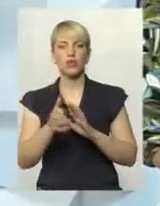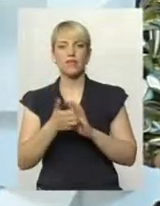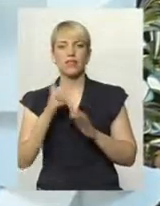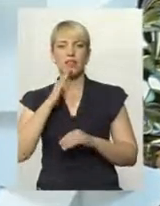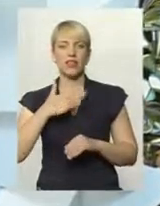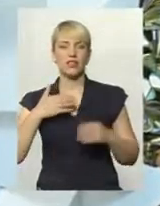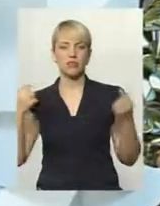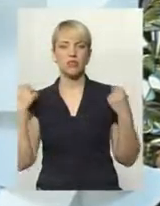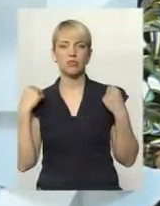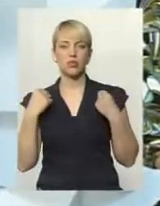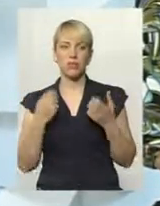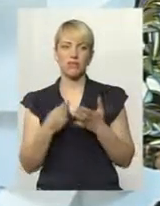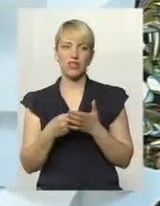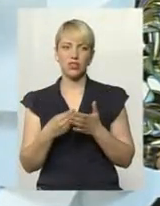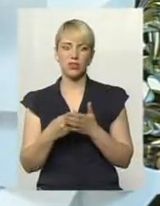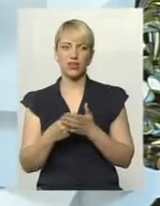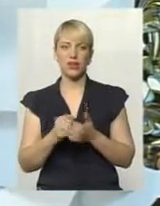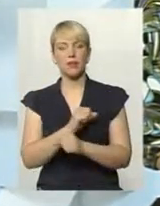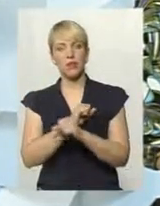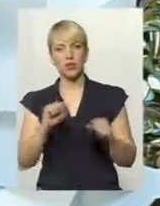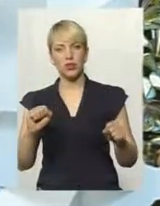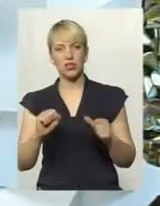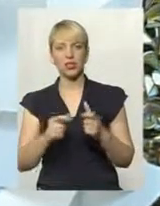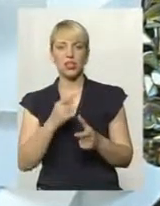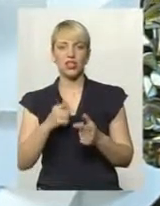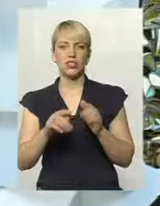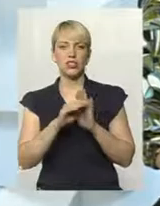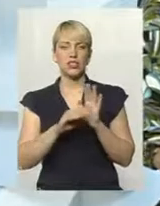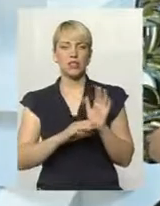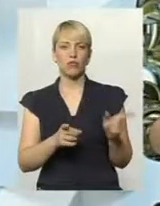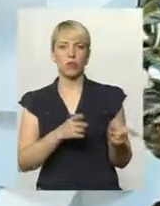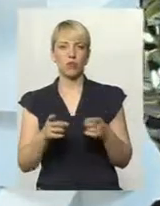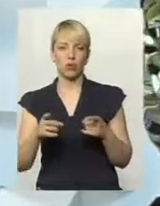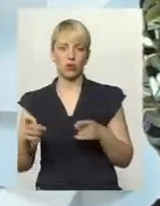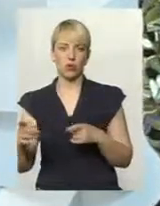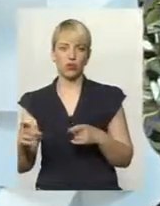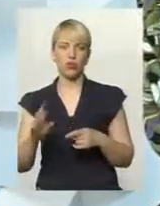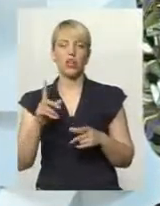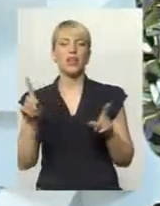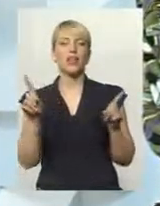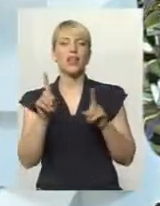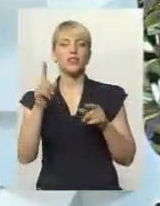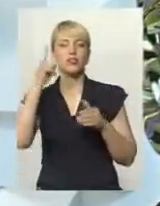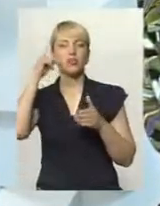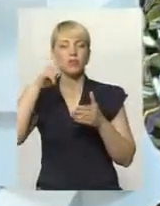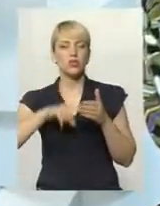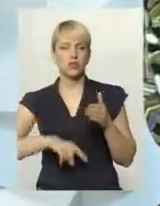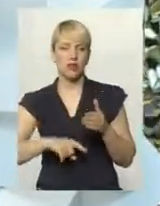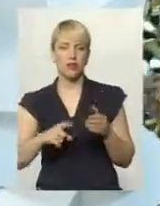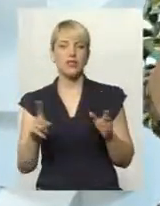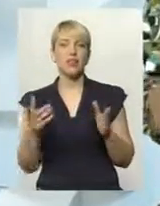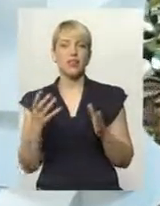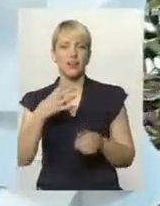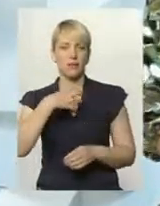нашим спортсменам фінансування, патріотизму або ж системної підготовки. На що сподіваємося, на які